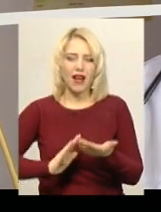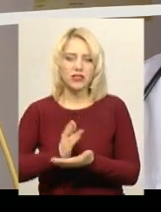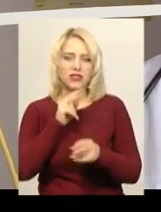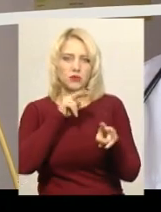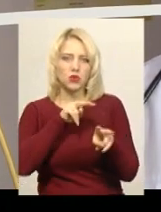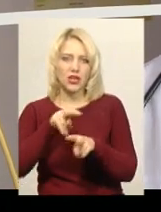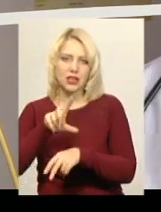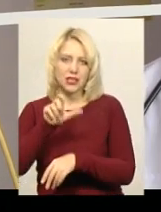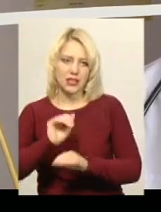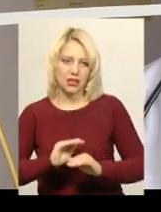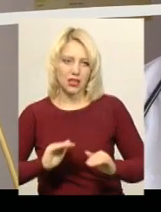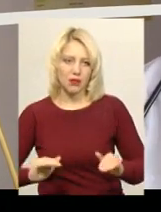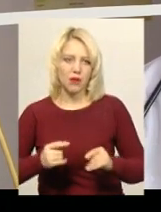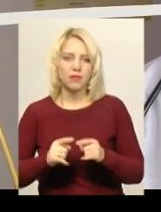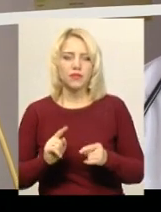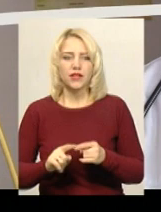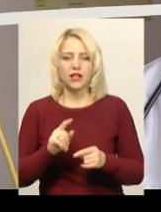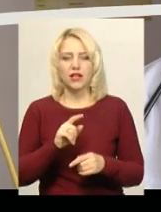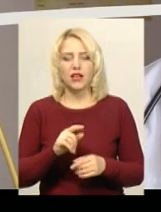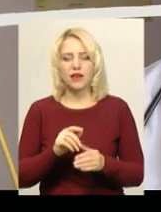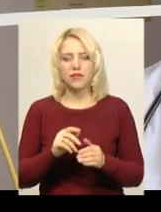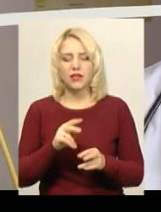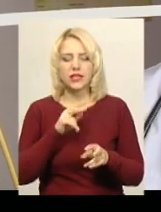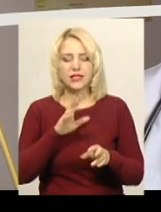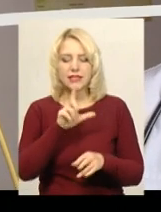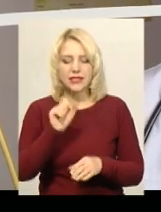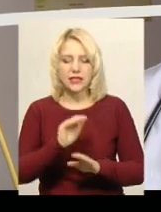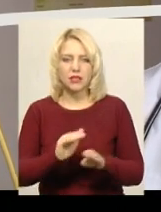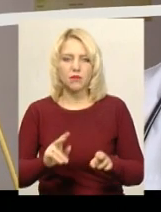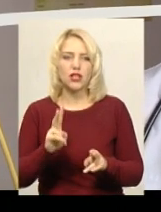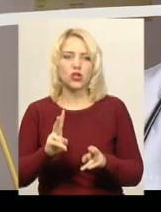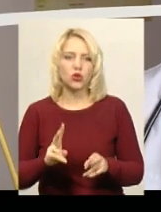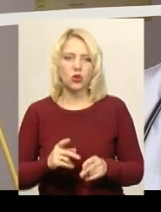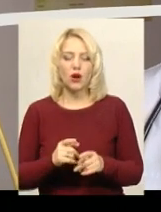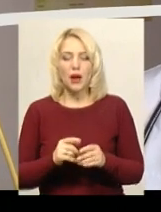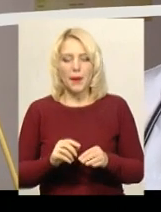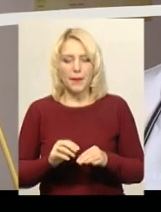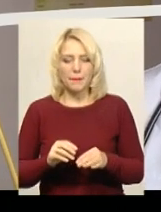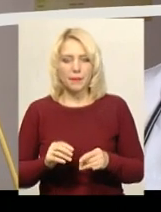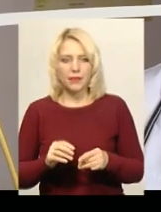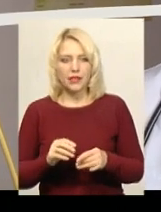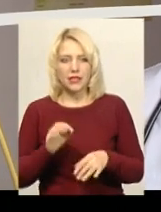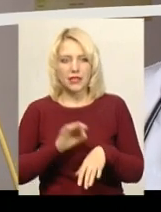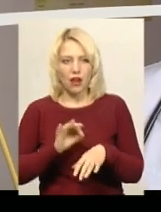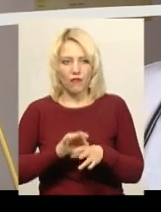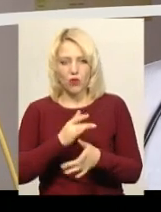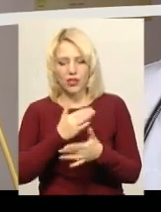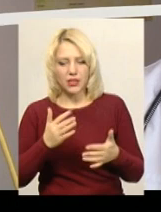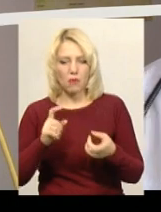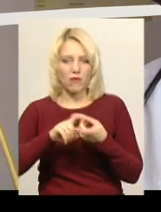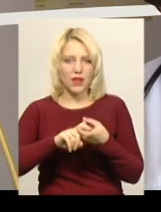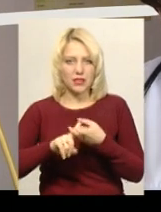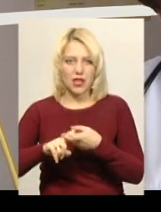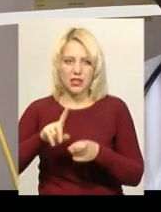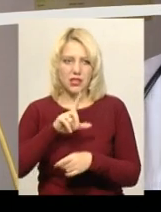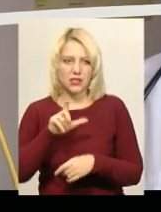дітьми в режимі катамнезу, за дітьми, які перенесли в періодну народженості якісь захворювання, пов'язані з